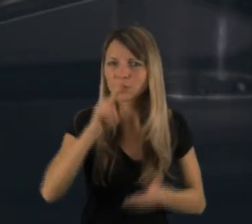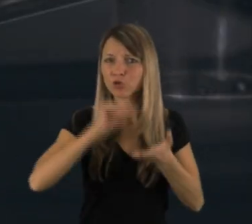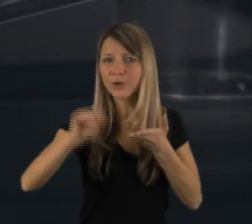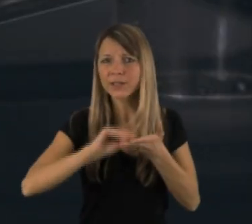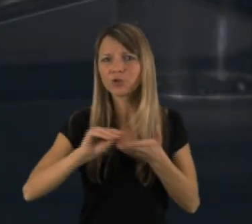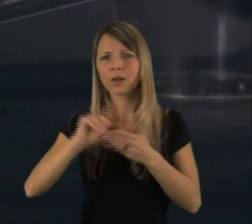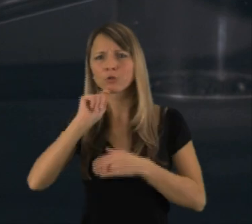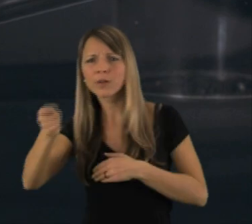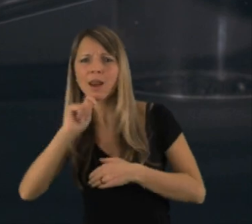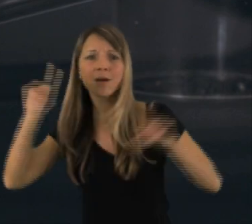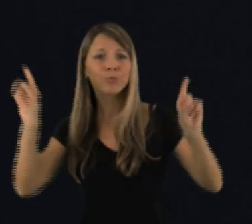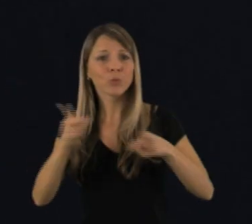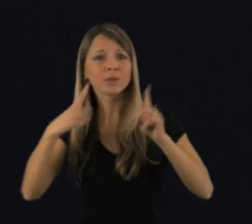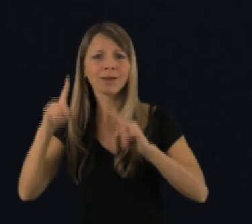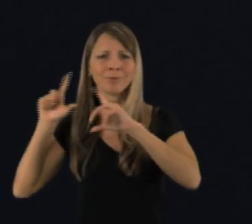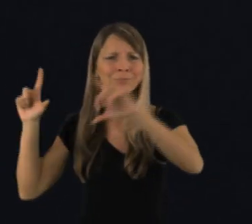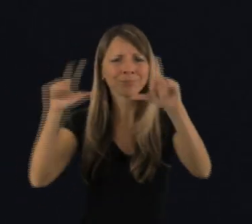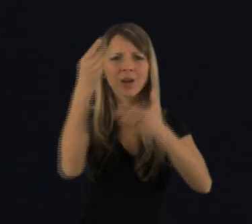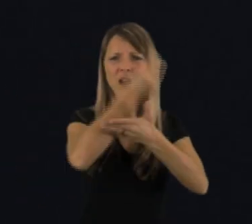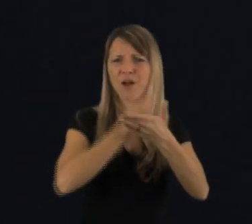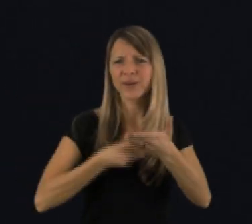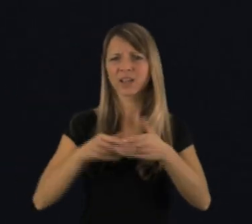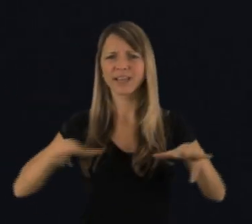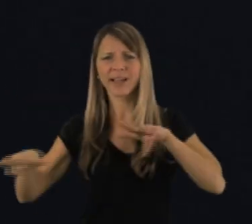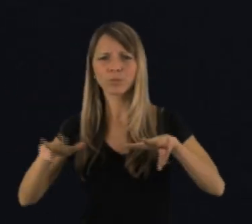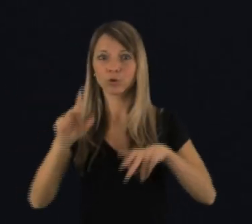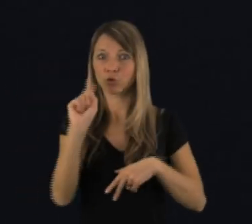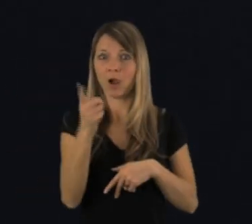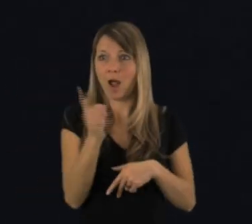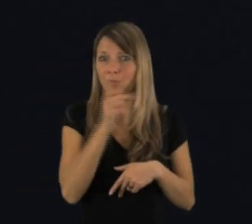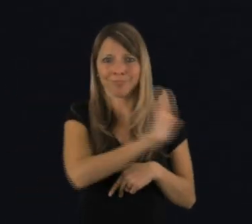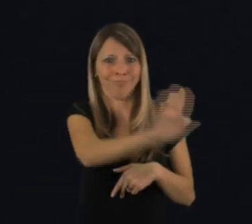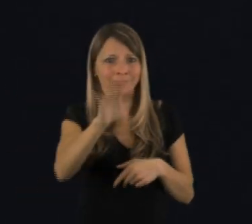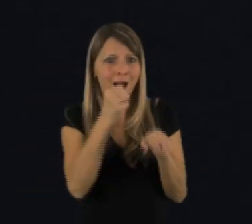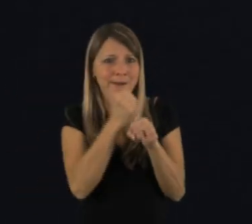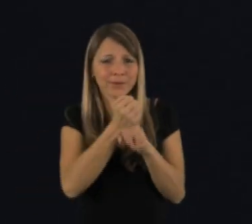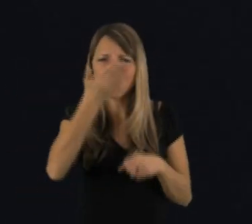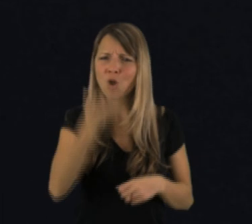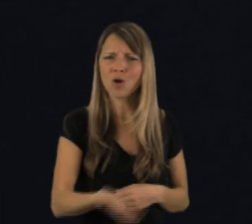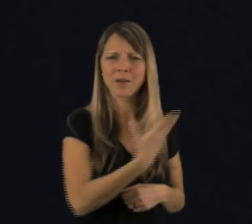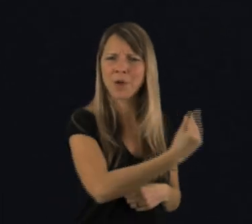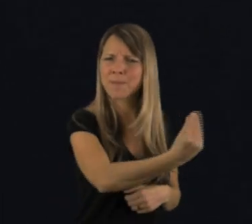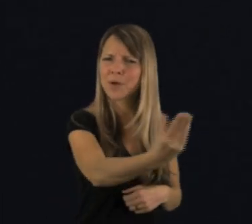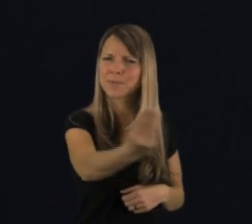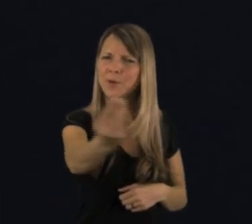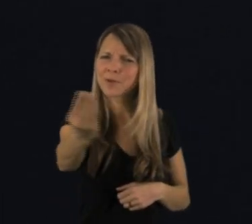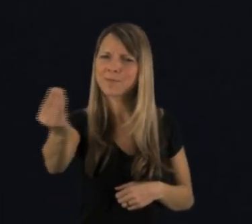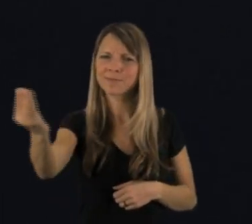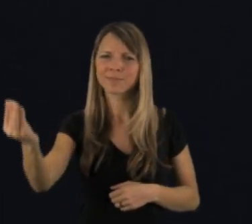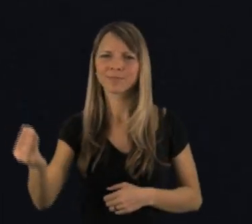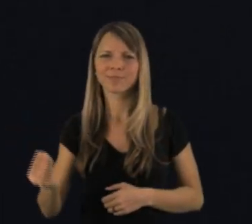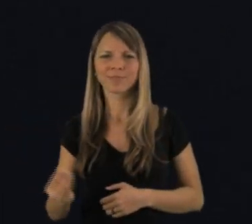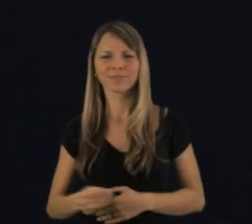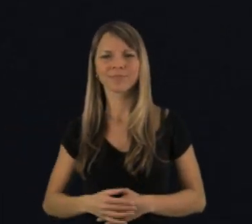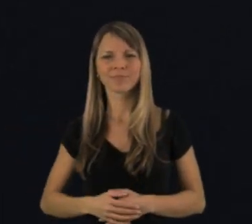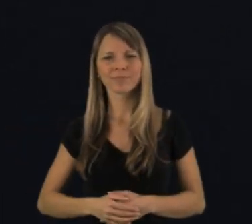Wer Schriftsteller, Journalist, Musiker, Fotograf, Grafiker, Regisseur ist, soll auch für seine Arbeit entlohnt werden, bestenfalls von ihr leben